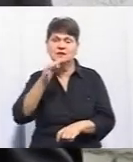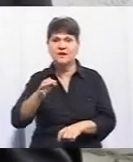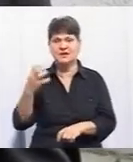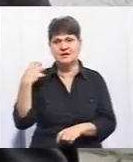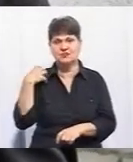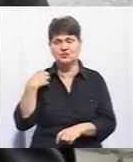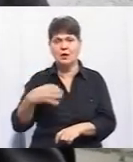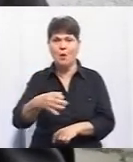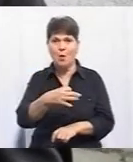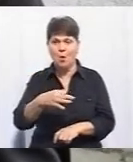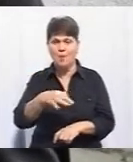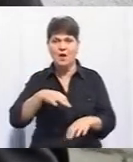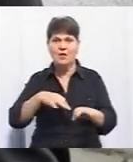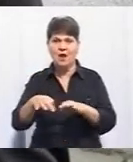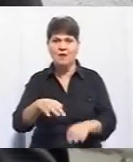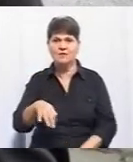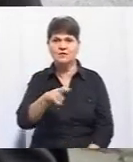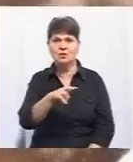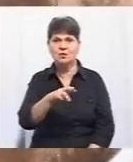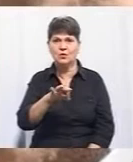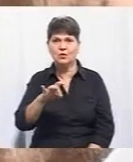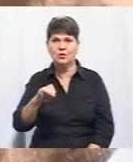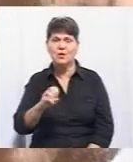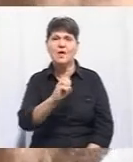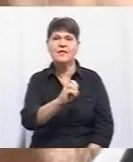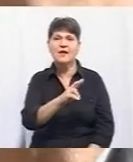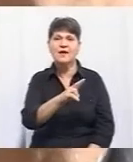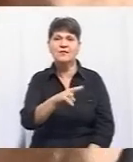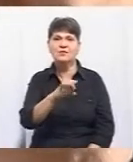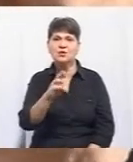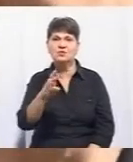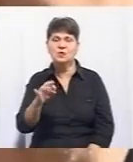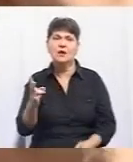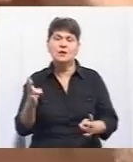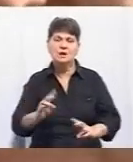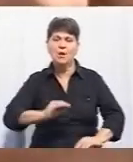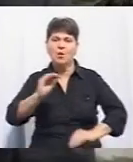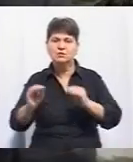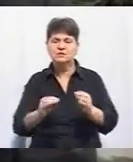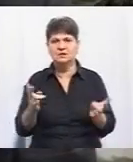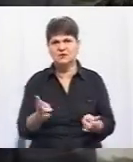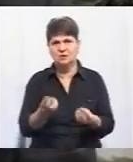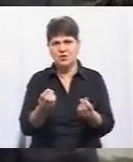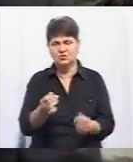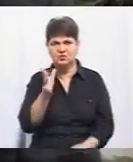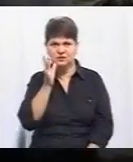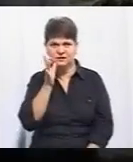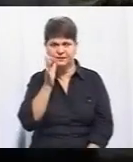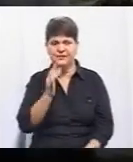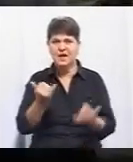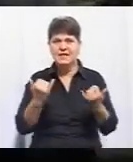начальника облавтодору Ігор Явтощак. Додає, аби все облаштувати, потрібно час та гроші. На сьогоднішній день